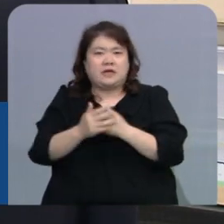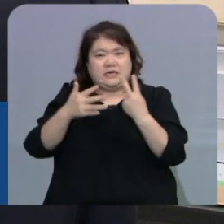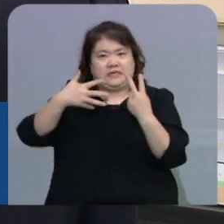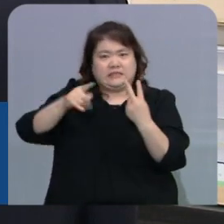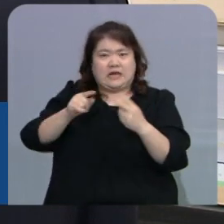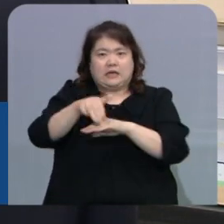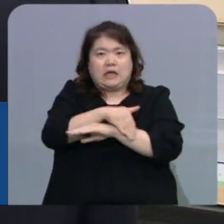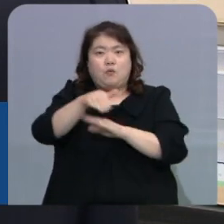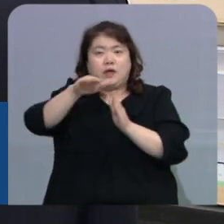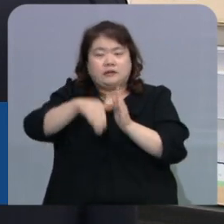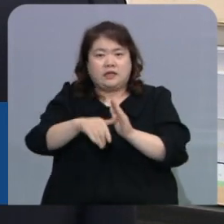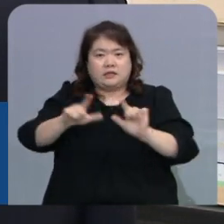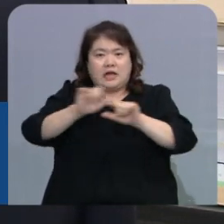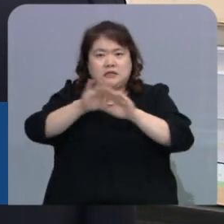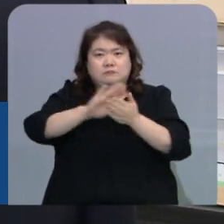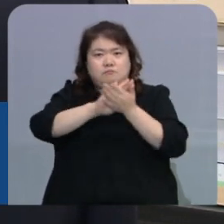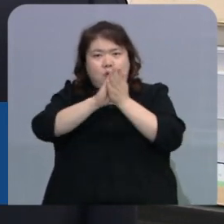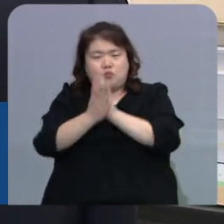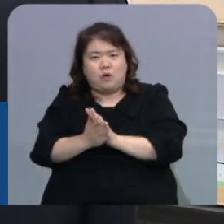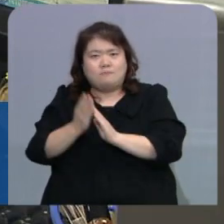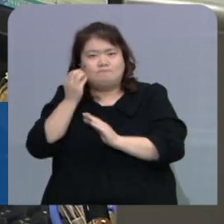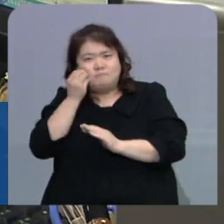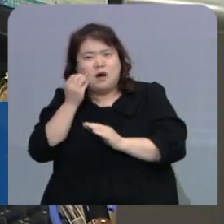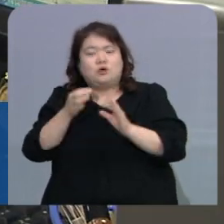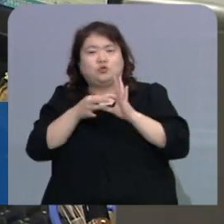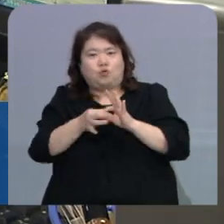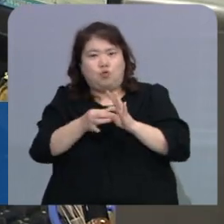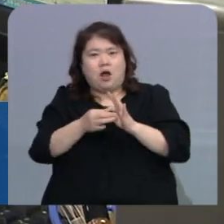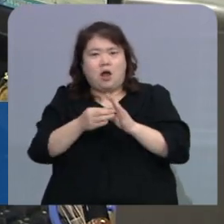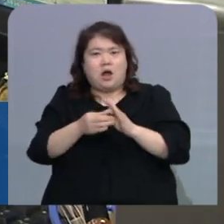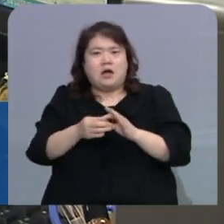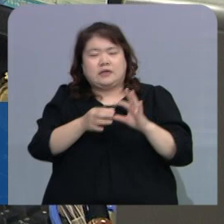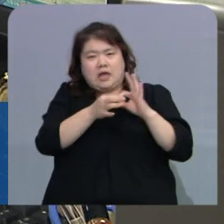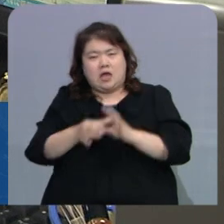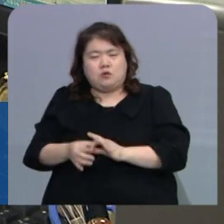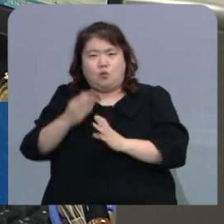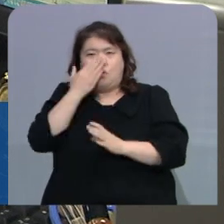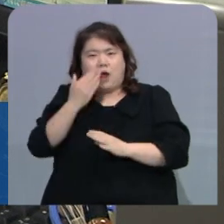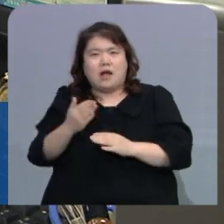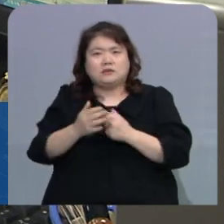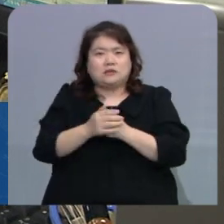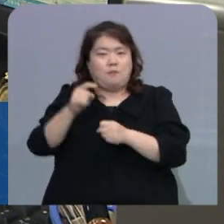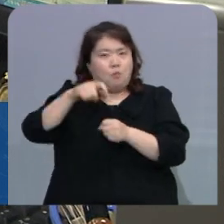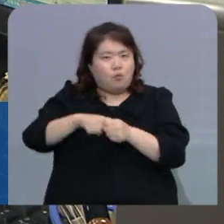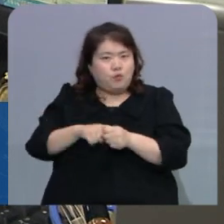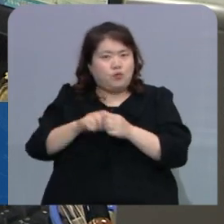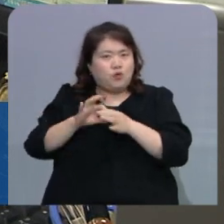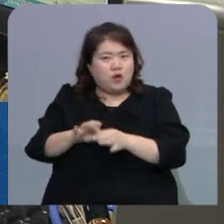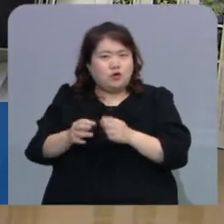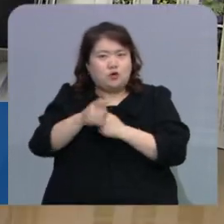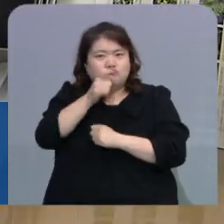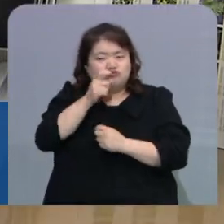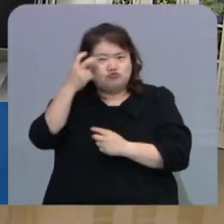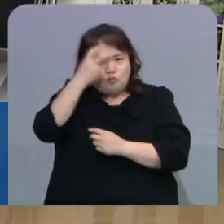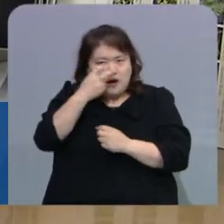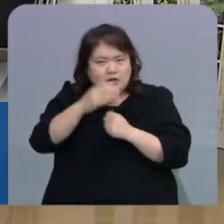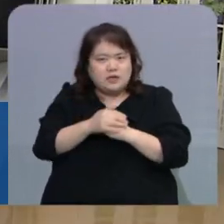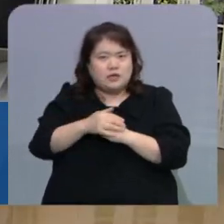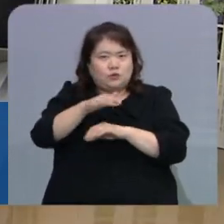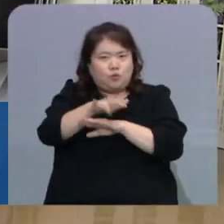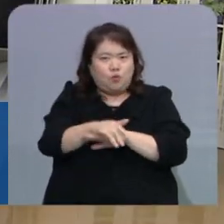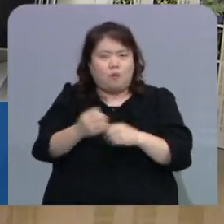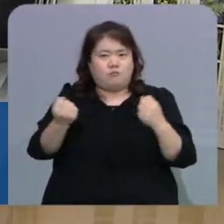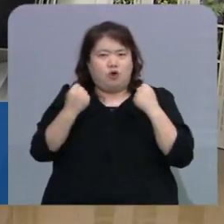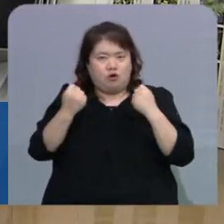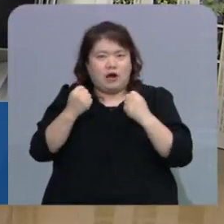계획에선 기후변화 적응을 통한 지속 가능한 전라북도 구축을 목표로 재난, 물관리, 농업, 건강,